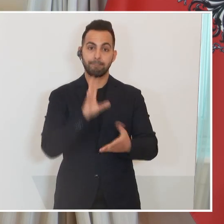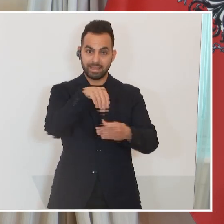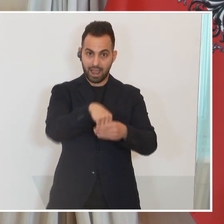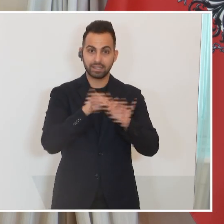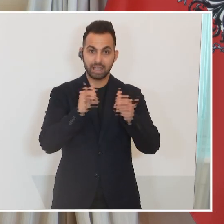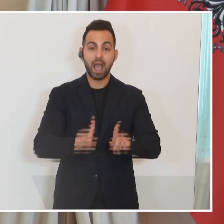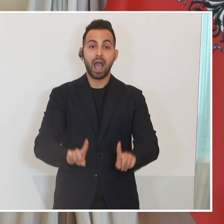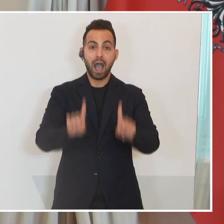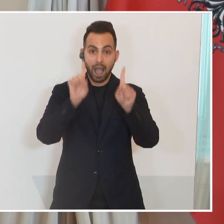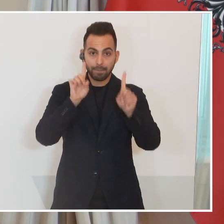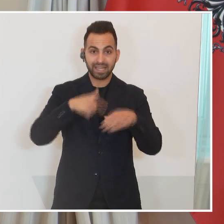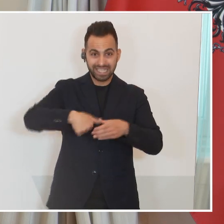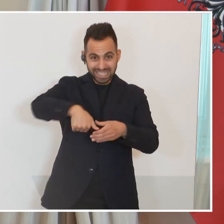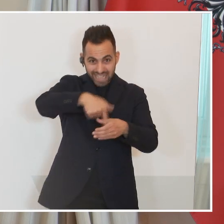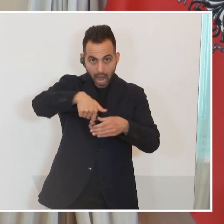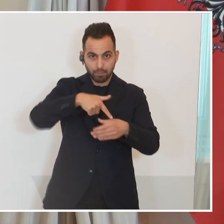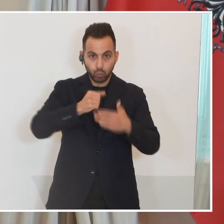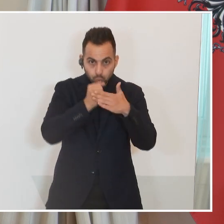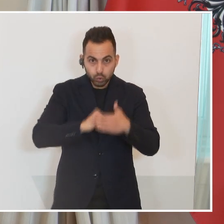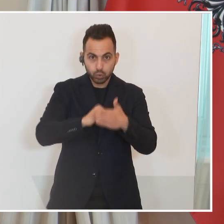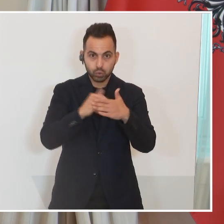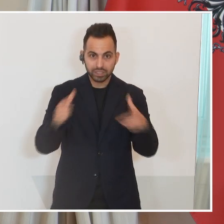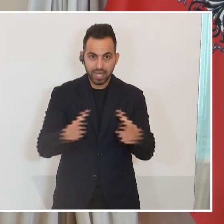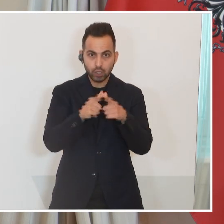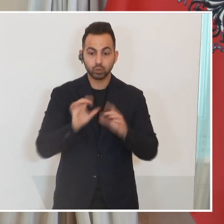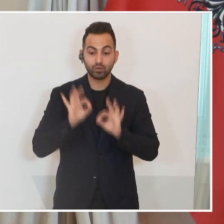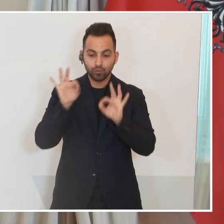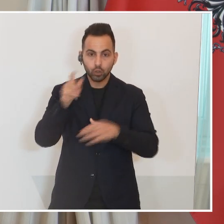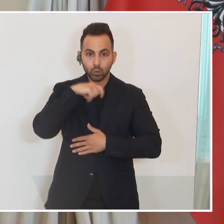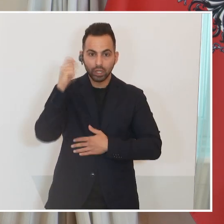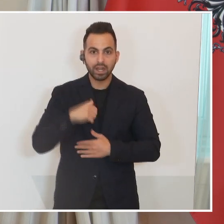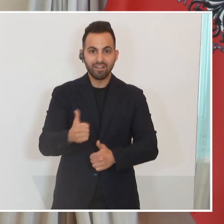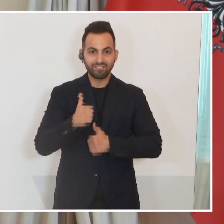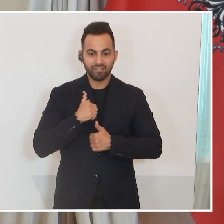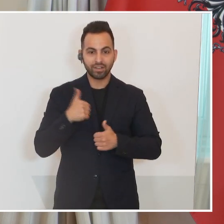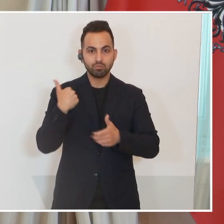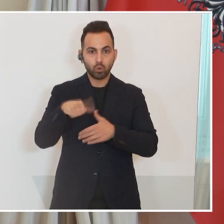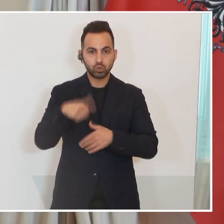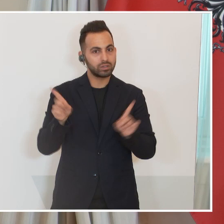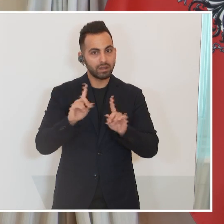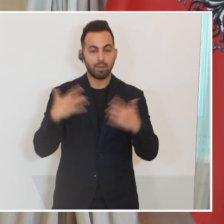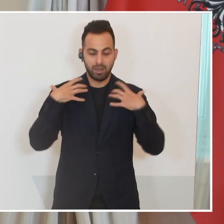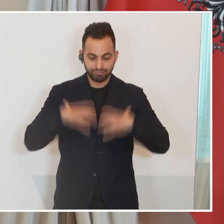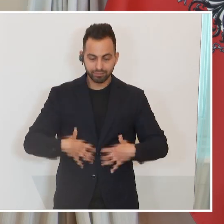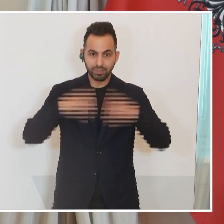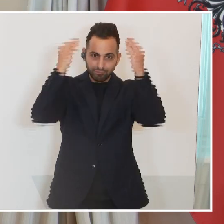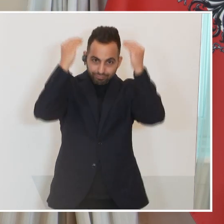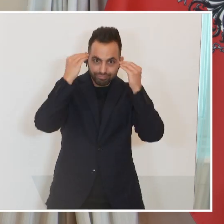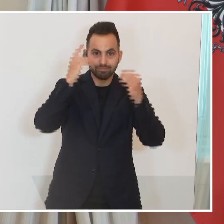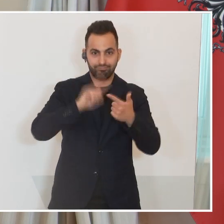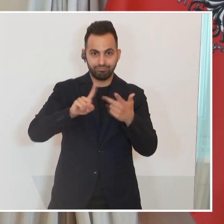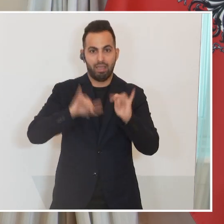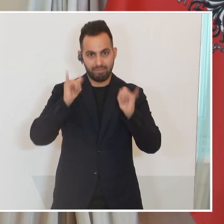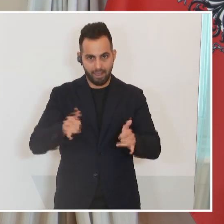dann innerhalb dieser Unterstützungsleistungen für die Ukraine eben nicht in Waffen und Munition, aber in Schutzwesten, in Käflerhelmern etc.